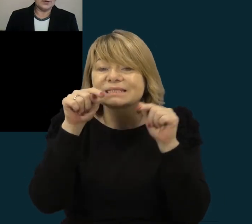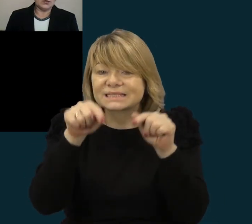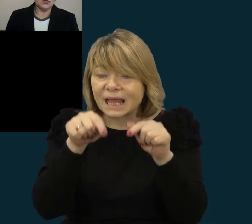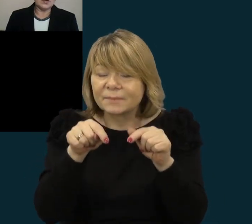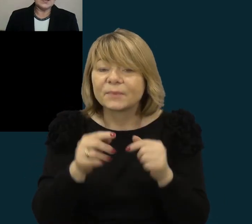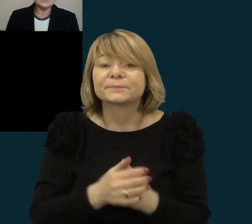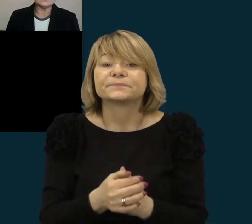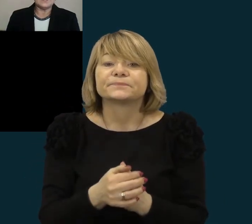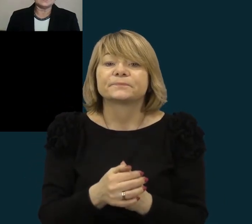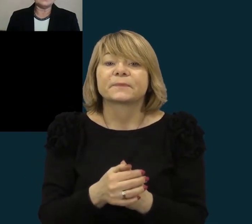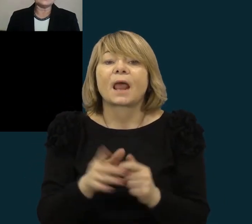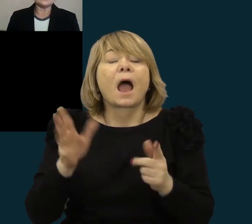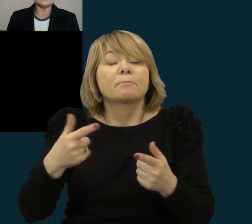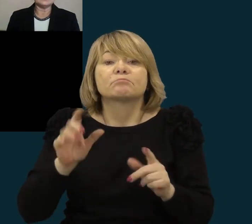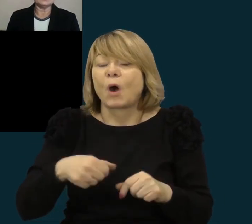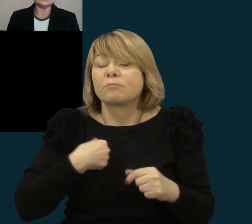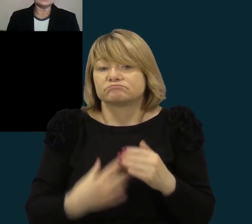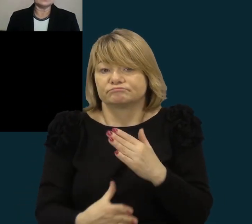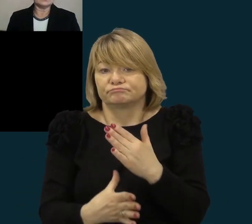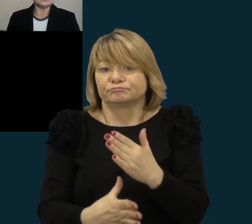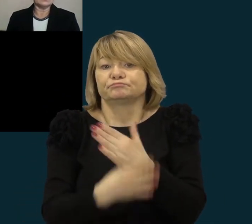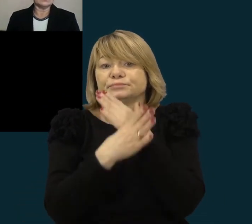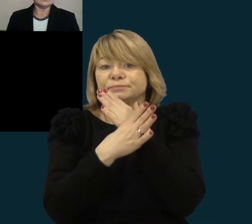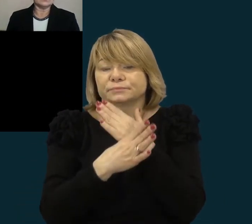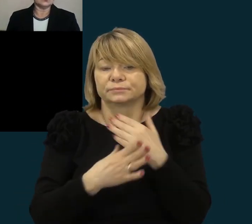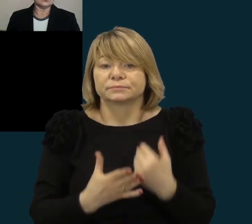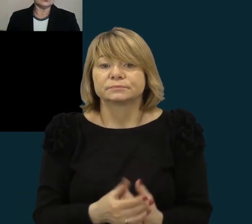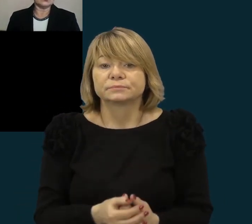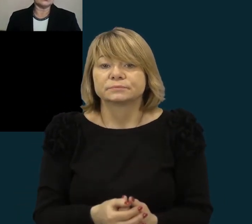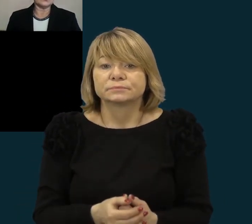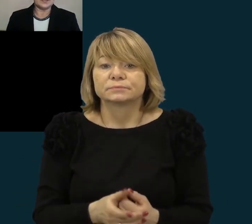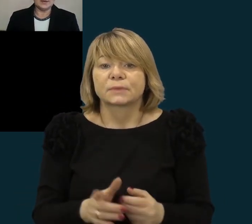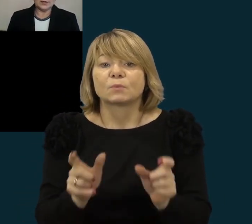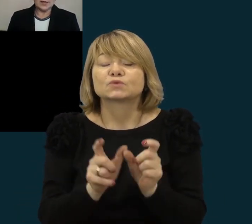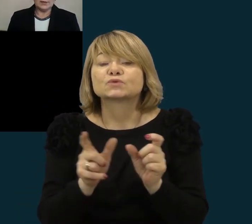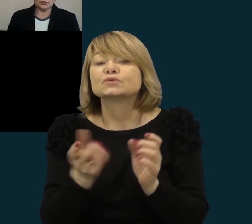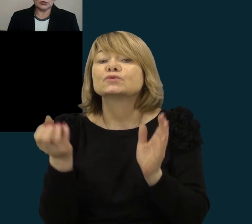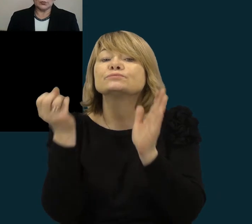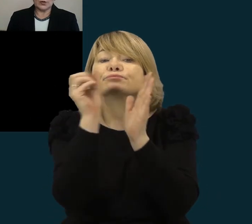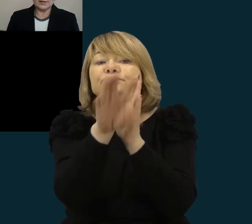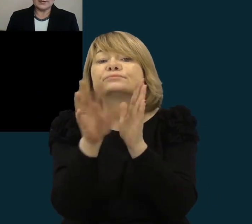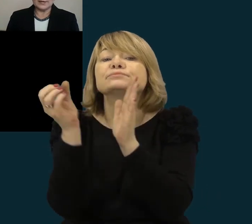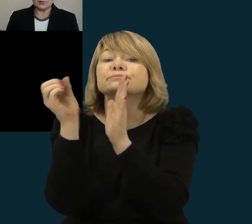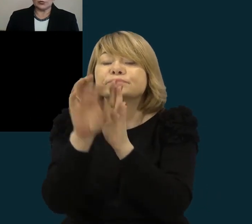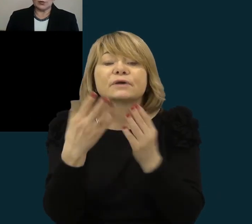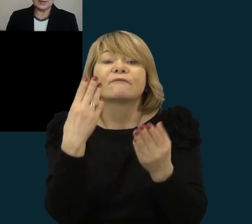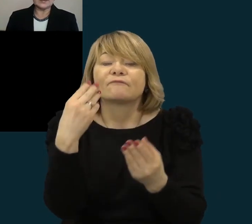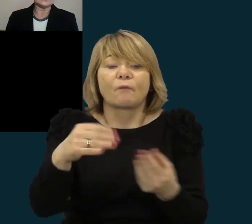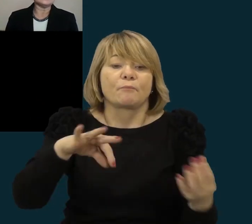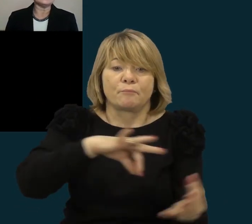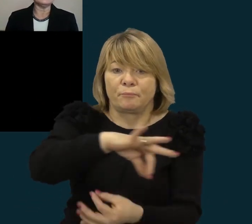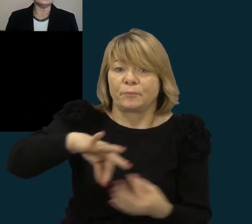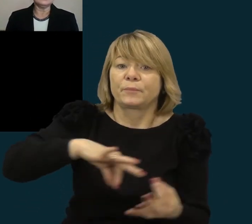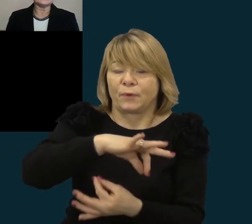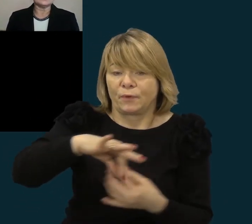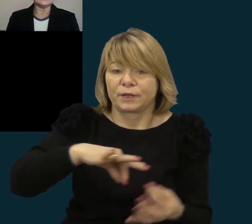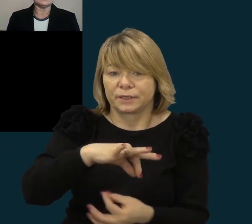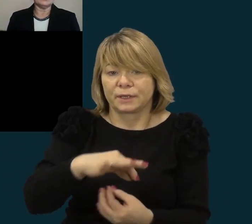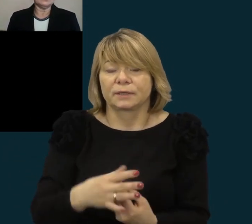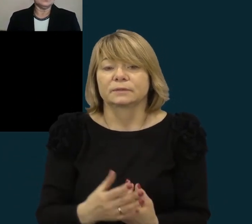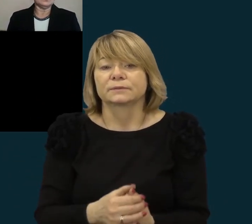aplinkoj gelbė, sakykim, užduočių kelimas tos projektinės užduoties atlikimo,